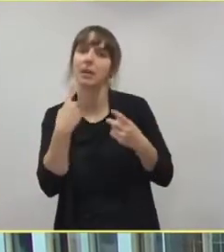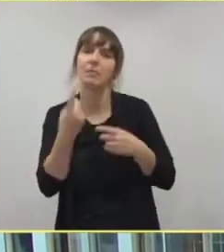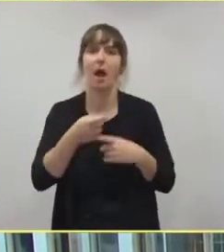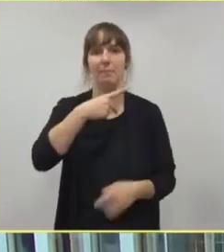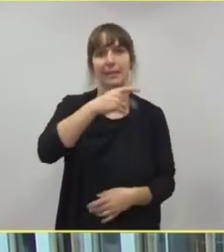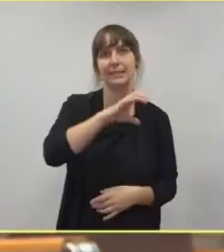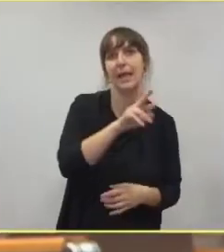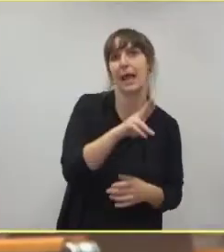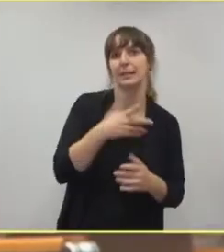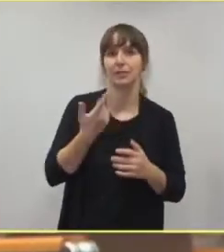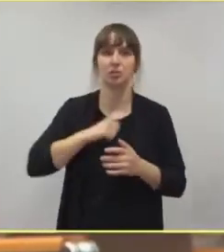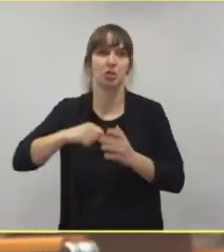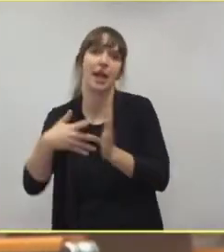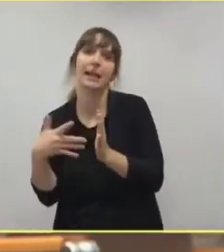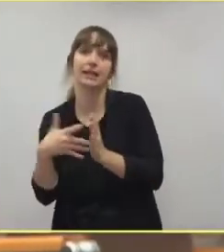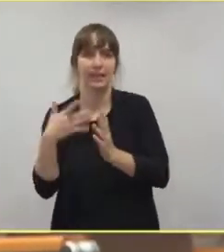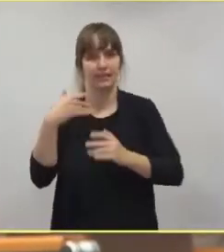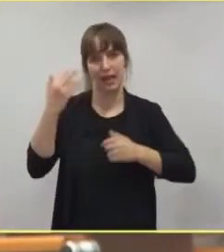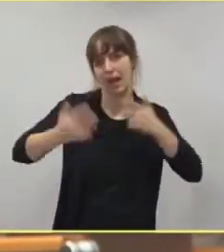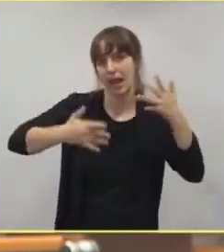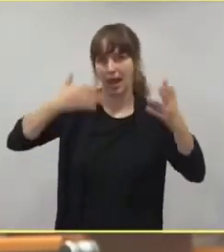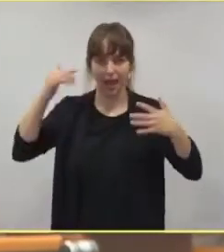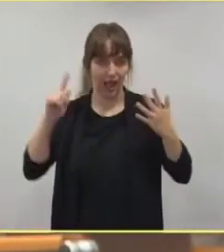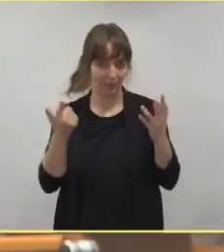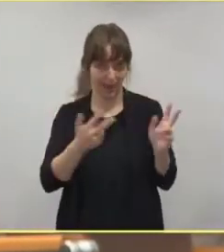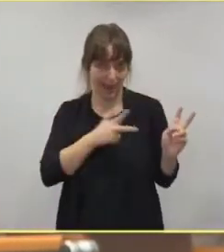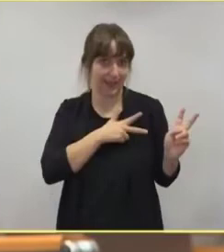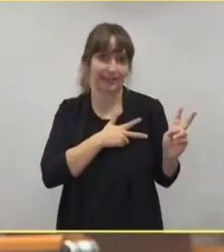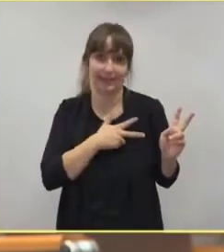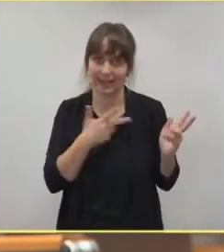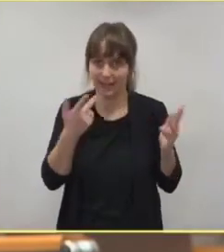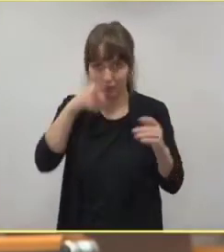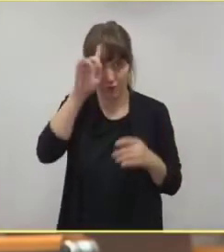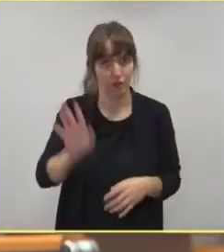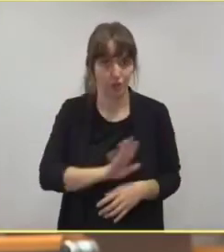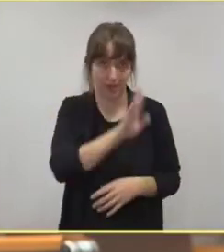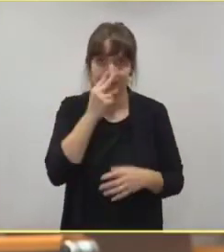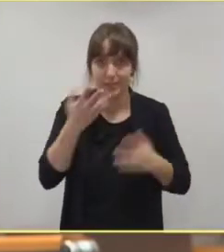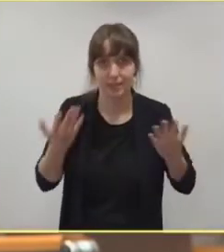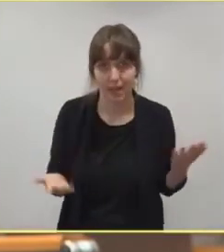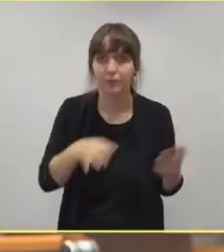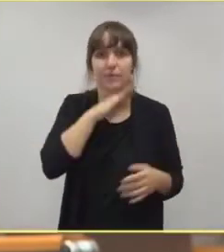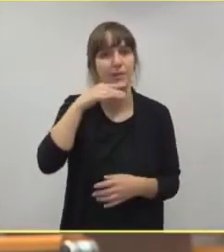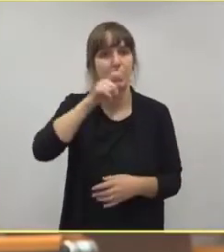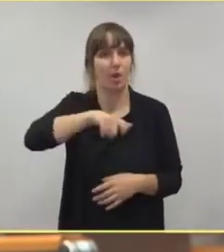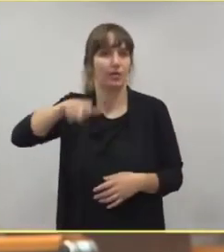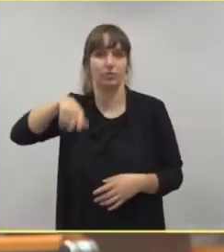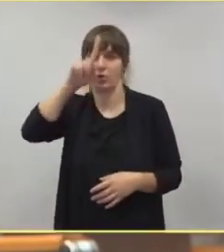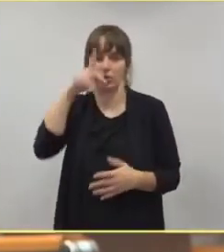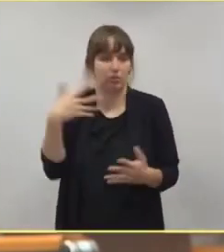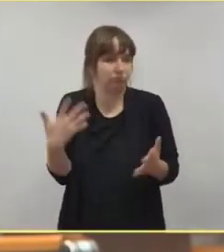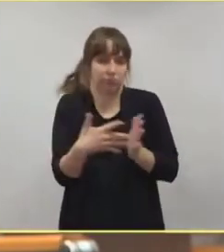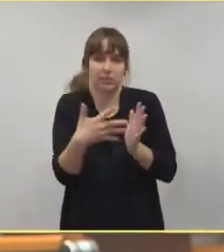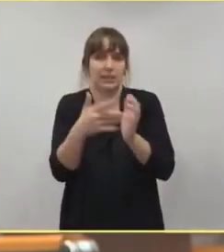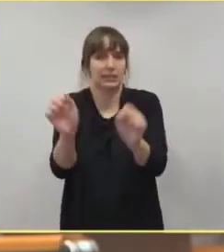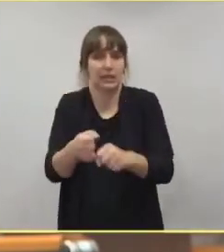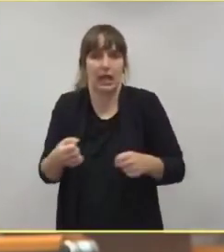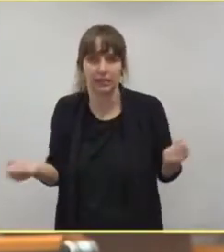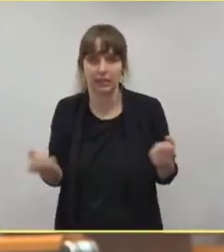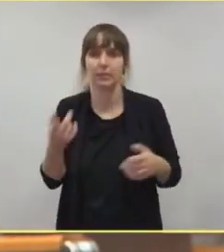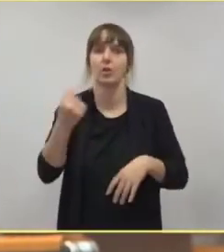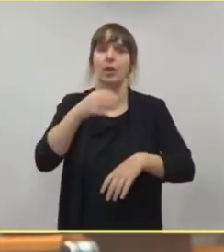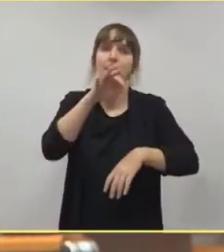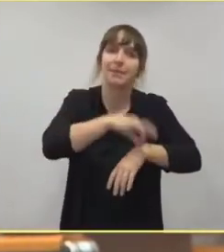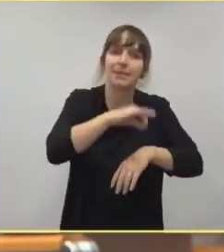Mögliche, aber die Wirklichkeit sieht ja momentan in Deutschland so aus, dass viele Leute gar nicht mehr an die Tests rankommen. Also in den Testzentren, in den medizinischen